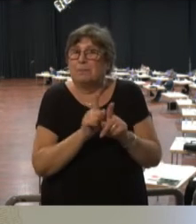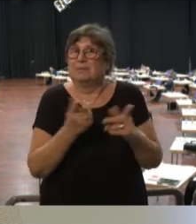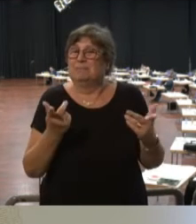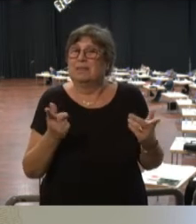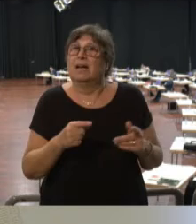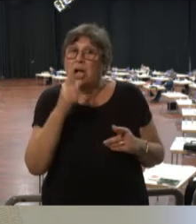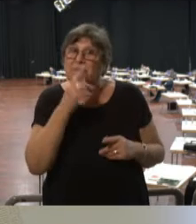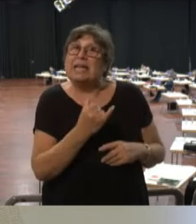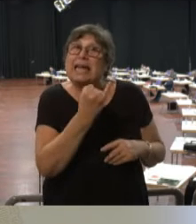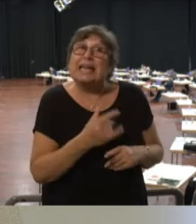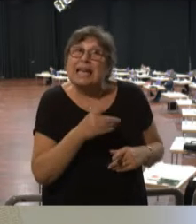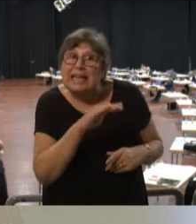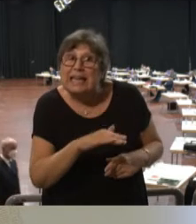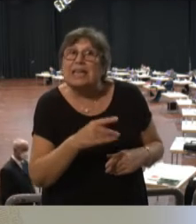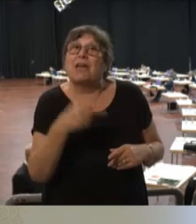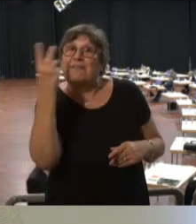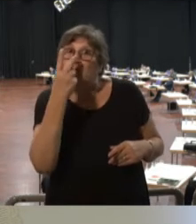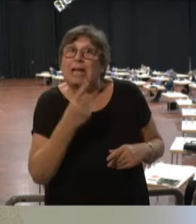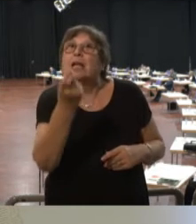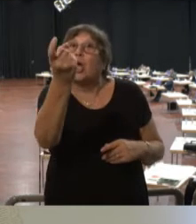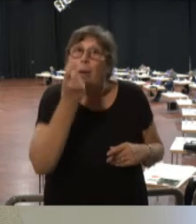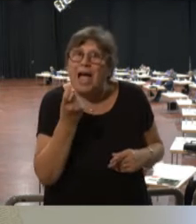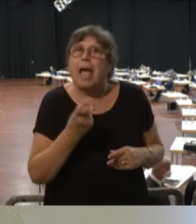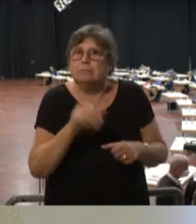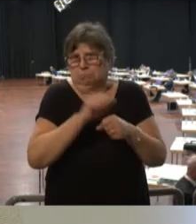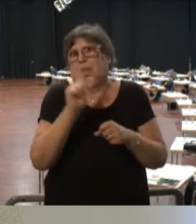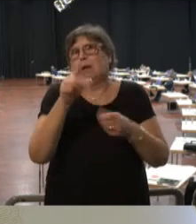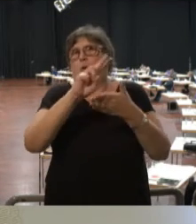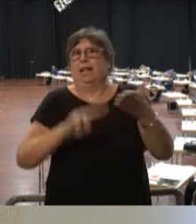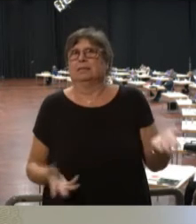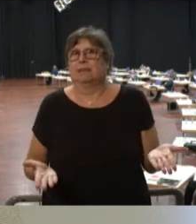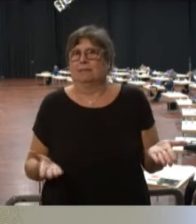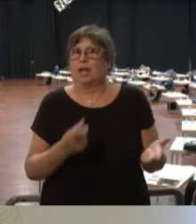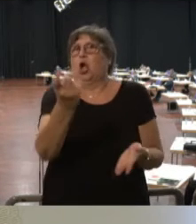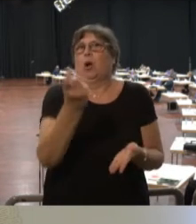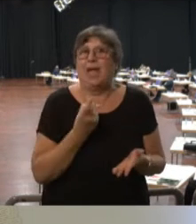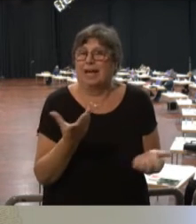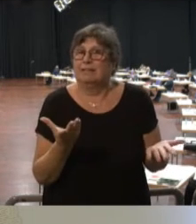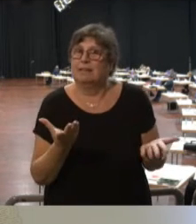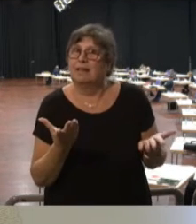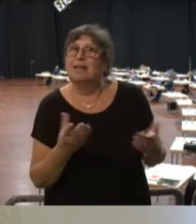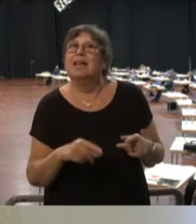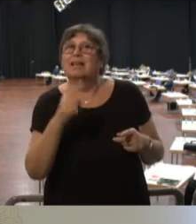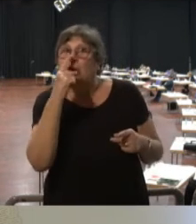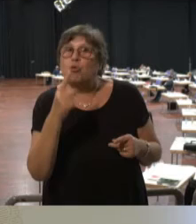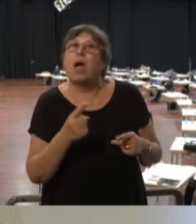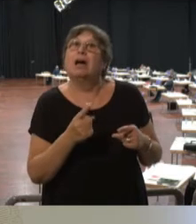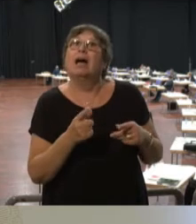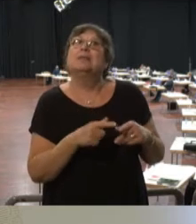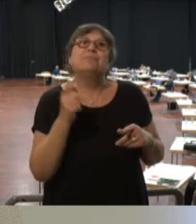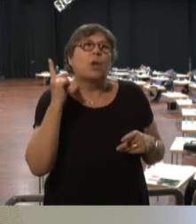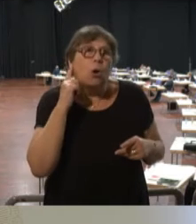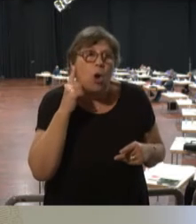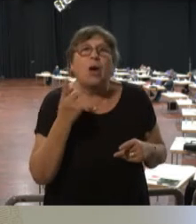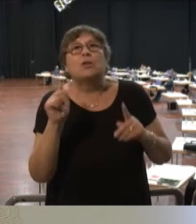Wenn also ein Kind versteht, komm herein, kann es das auch lesen. Das ist nur der Unterschied von akustisch zu optisch. Und auch